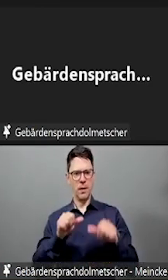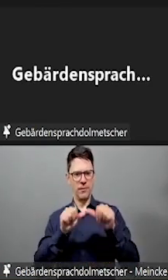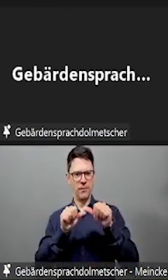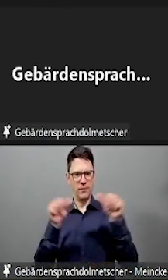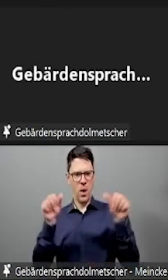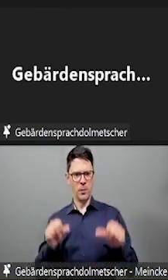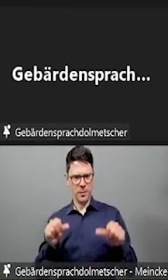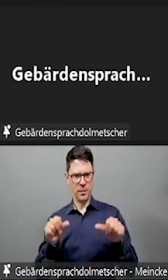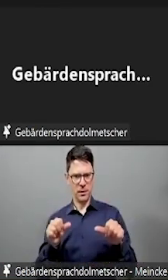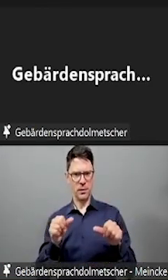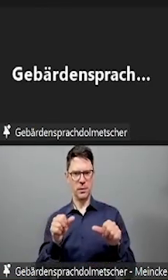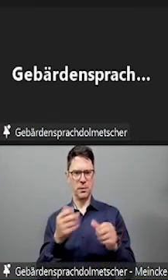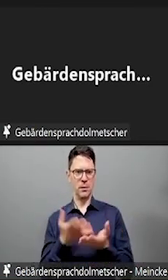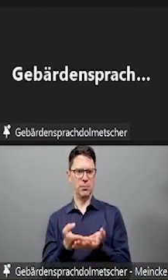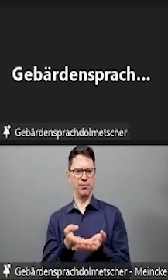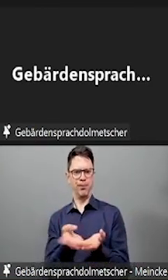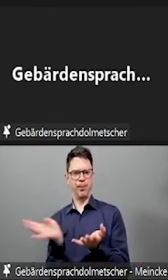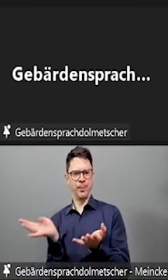vereinbart werden.